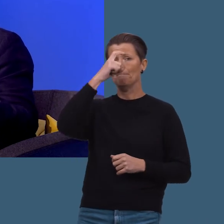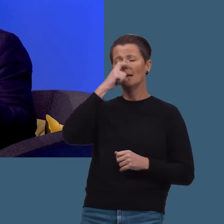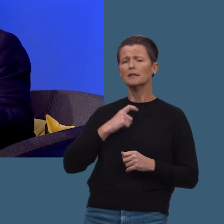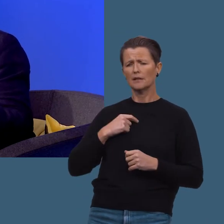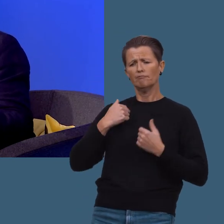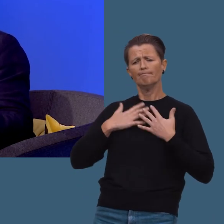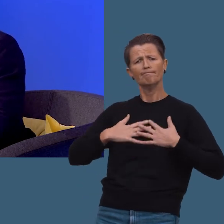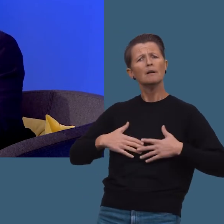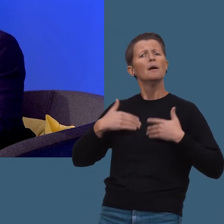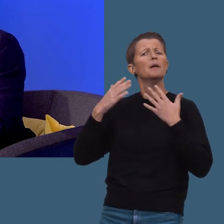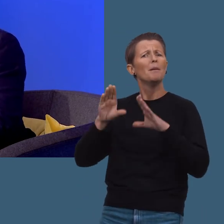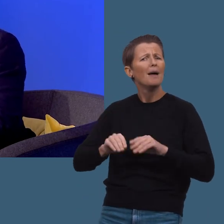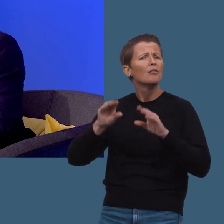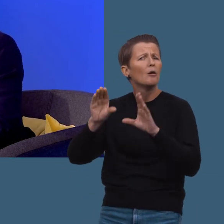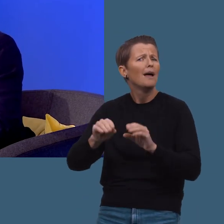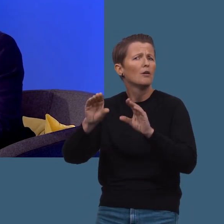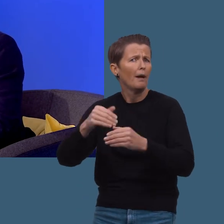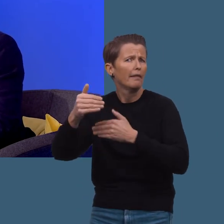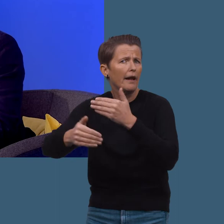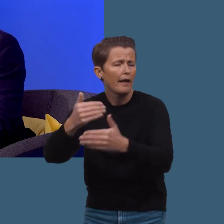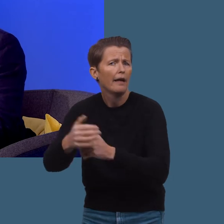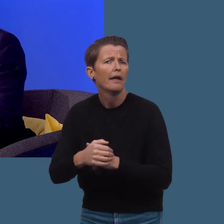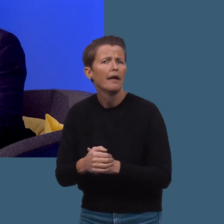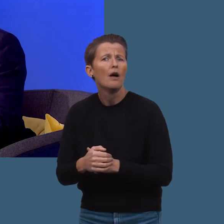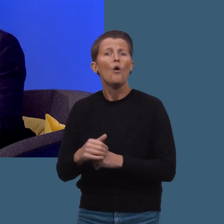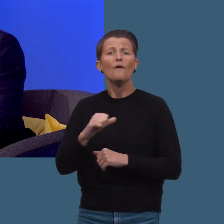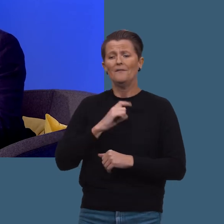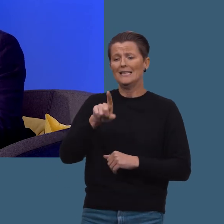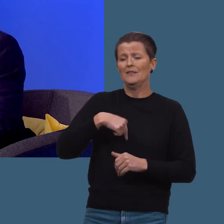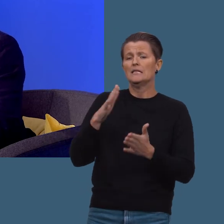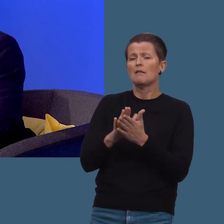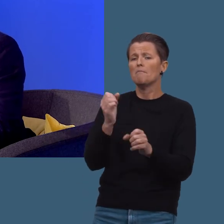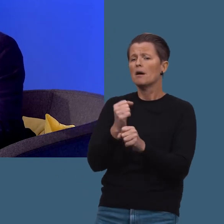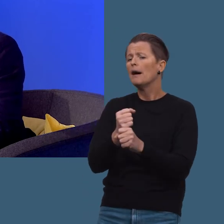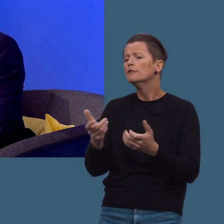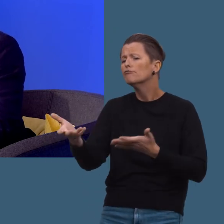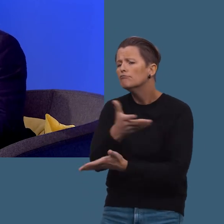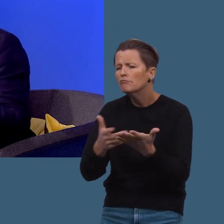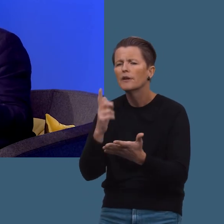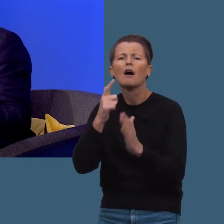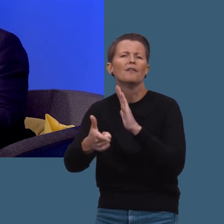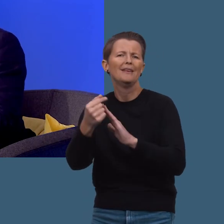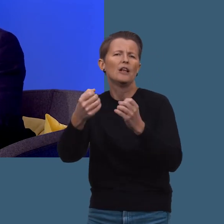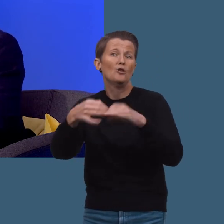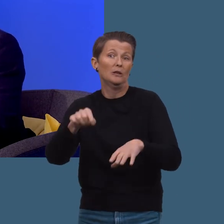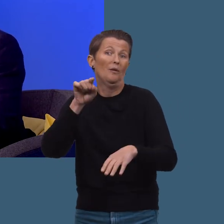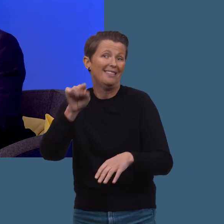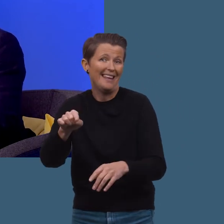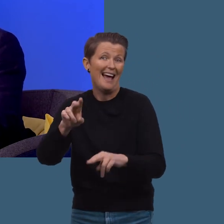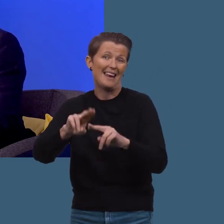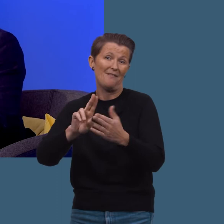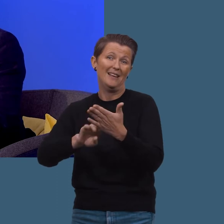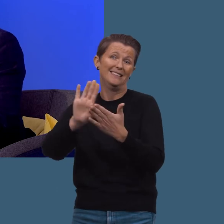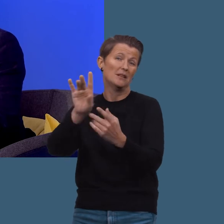mennesker får det stadig bedre. Og en annen ting vi også må huske er at når vi samarbeider så kan vi finne løsninger. Og det er jo hele poenget med FN.